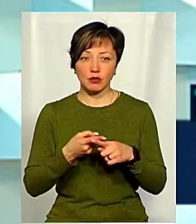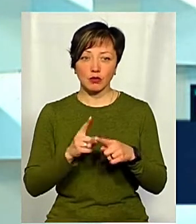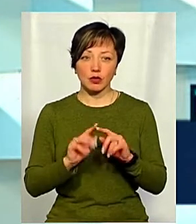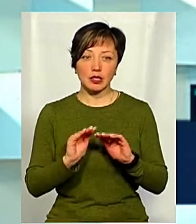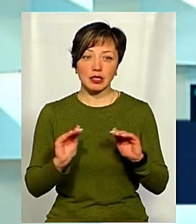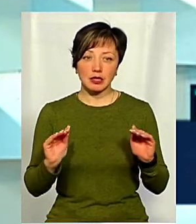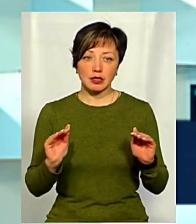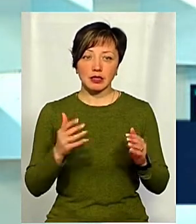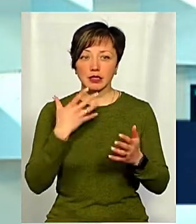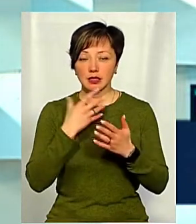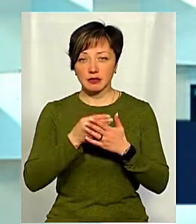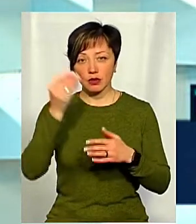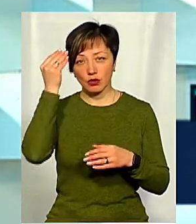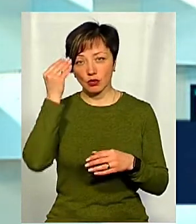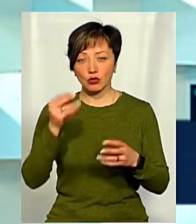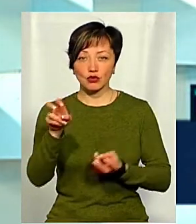діти, в принципі,